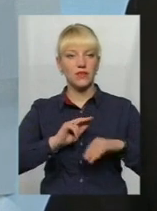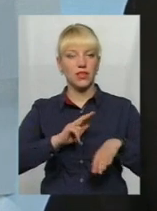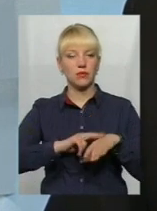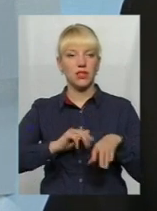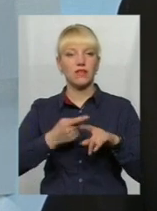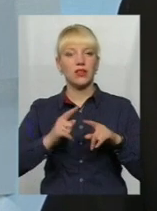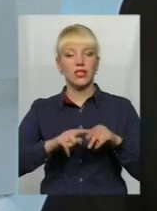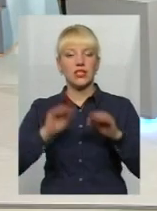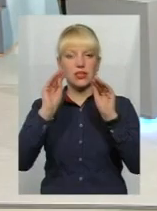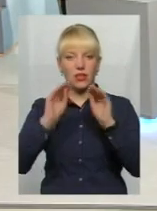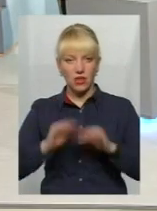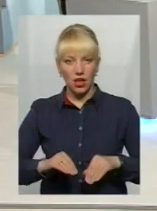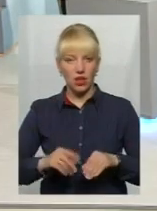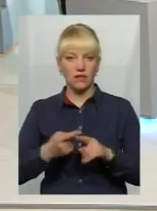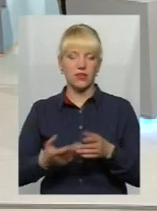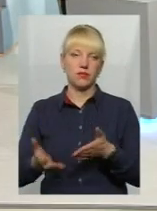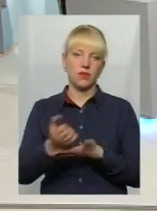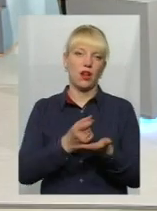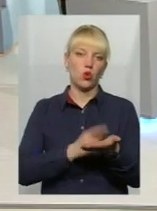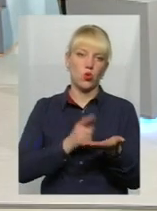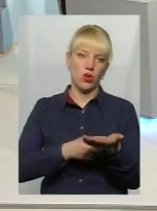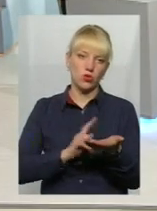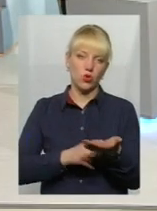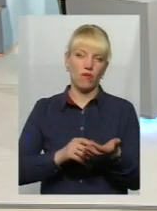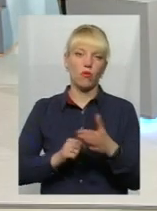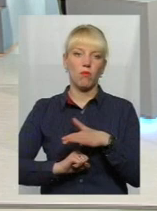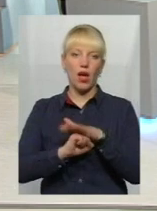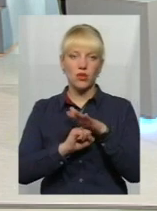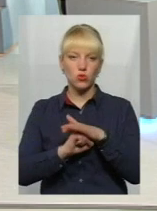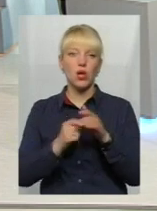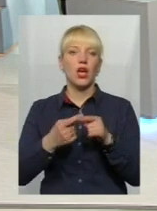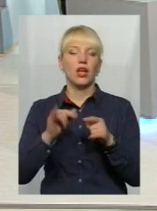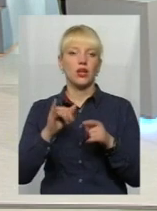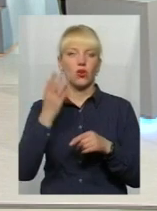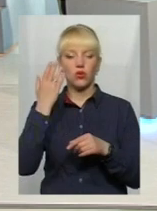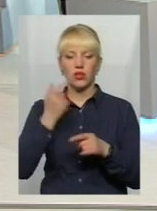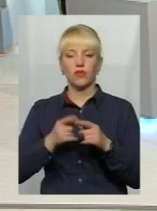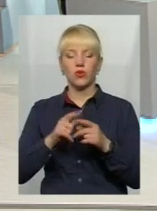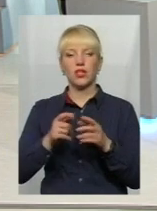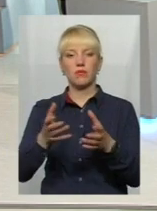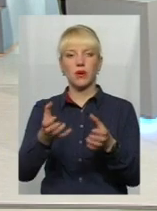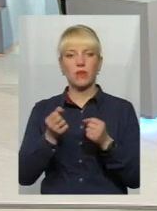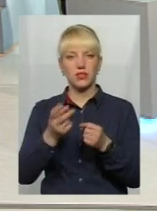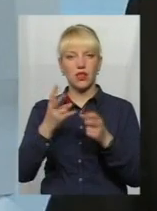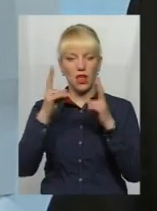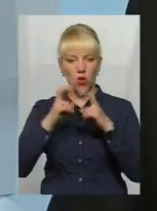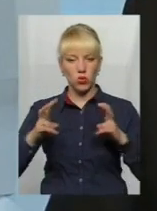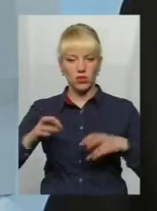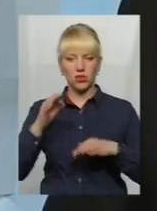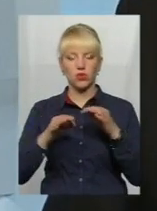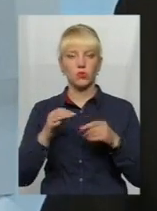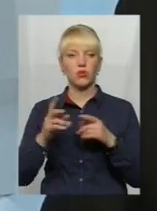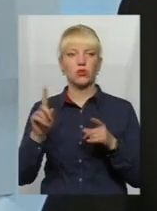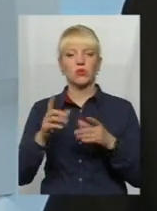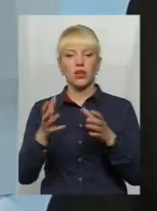складає протокол, він збирає доказову базу, коли там ті документи попадуть на розгляд до суду, щоб прийнялось рішення, це може бути завтра,